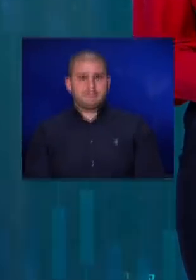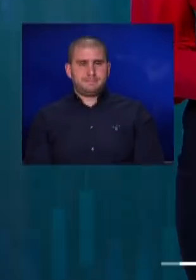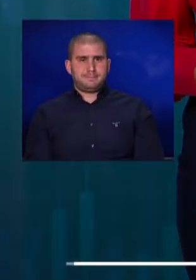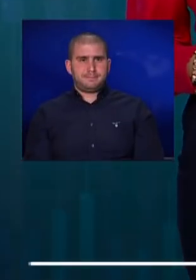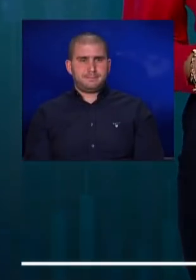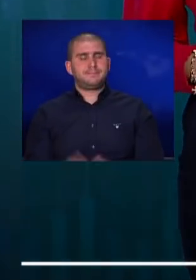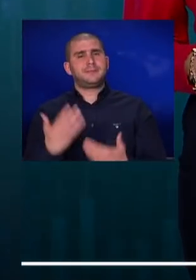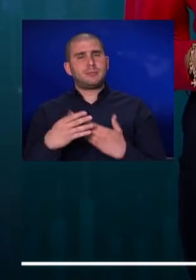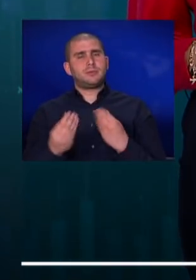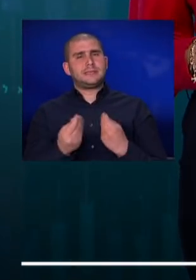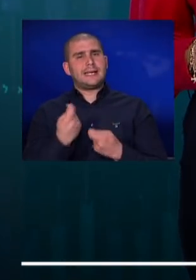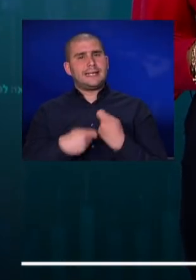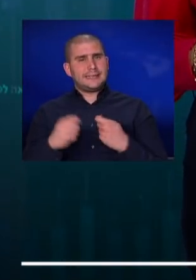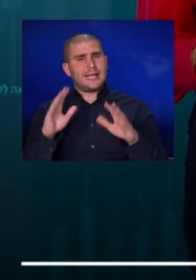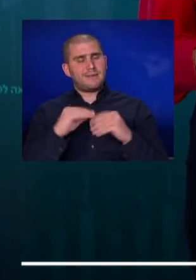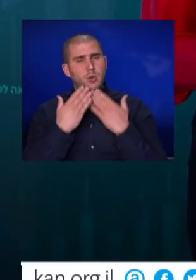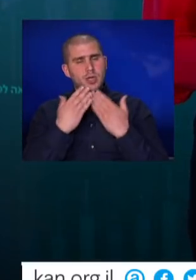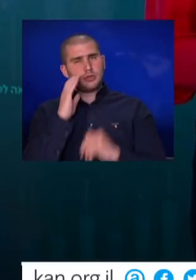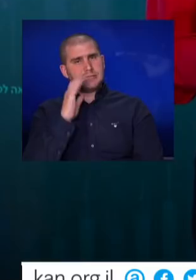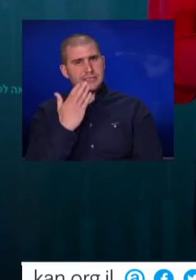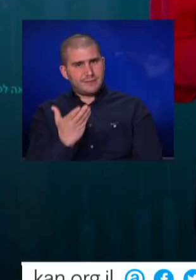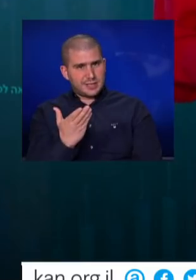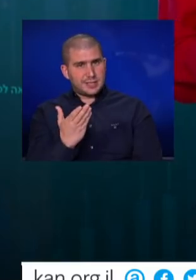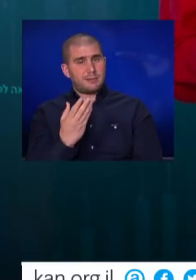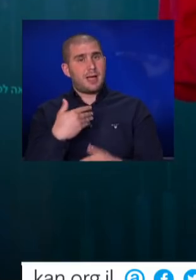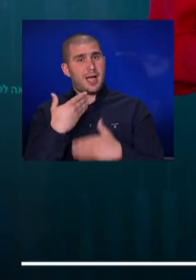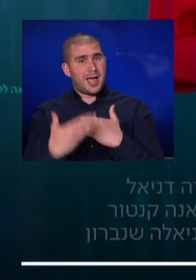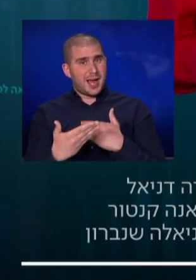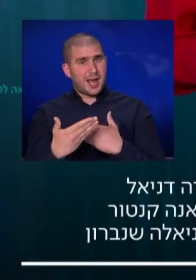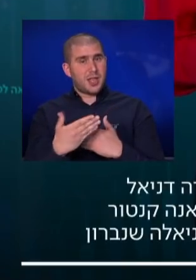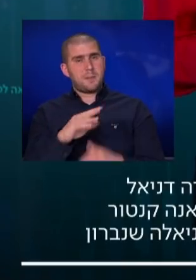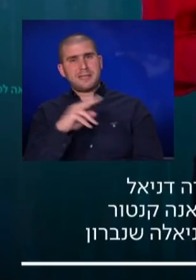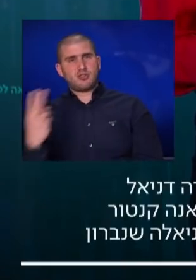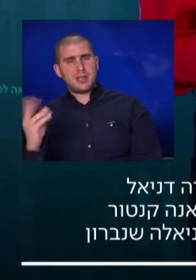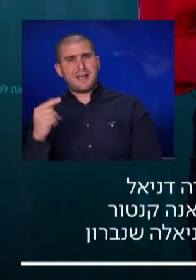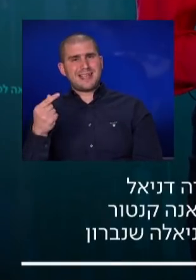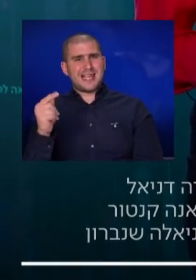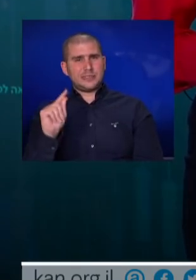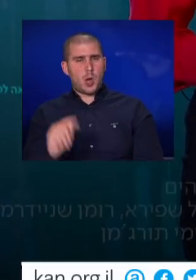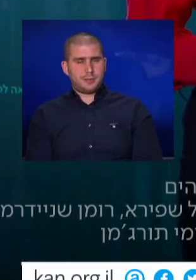עד כאן משחקי הכיס לערב תודה רבה שצפיתם בנו מיד אחרינו מהצד השני עם גיא זוהר